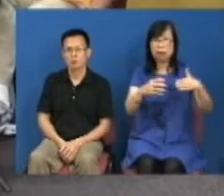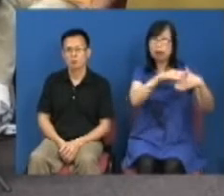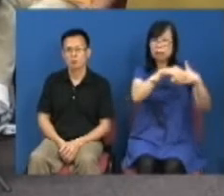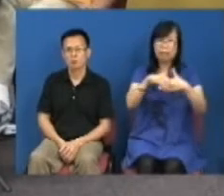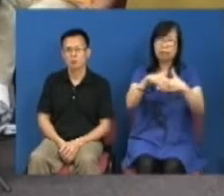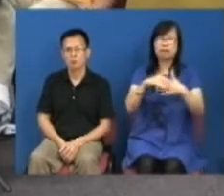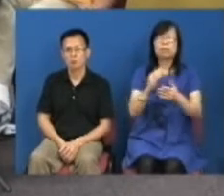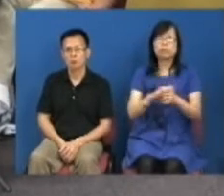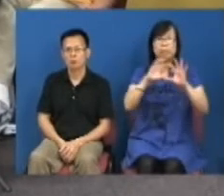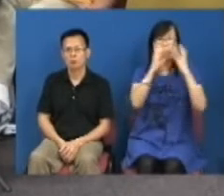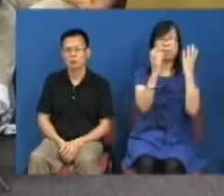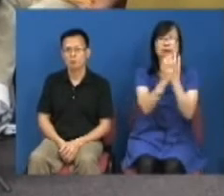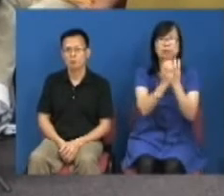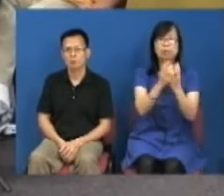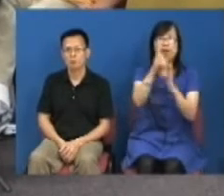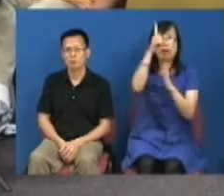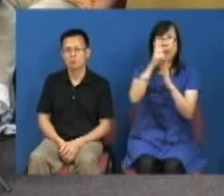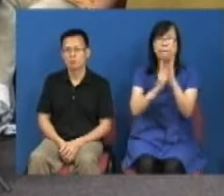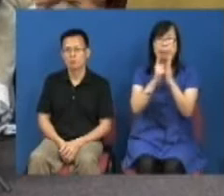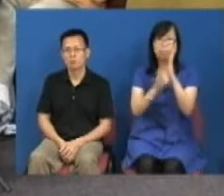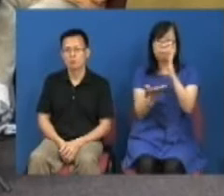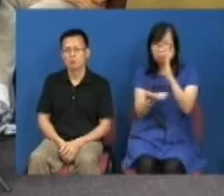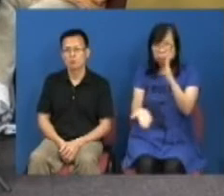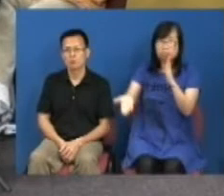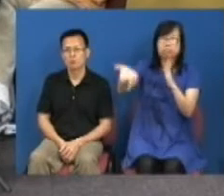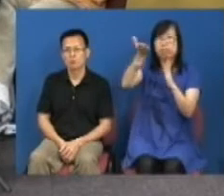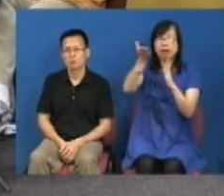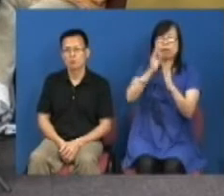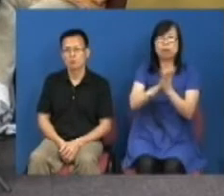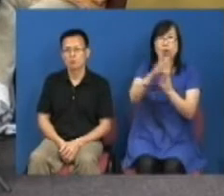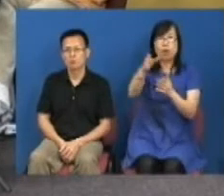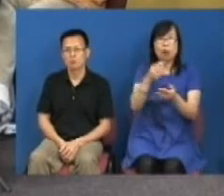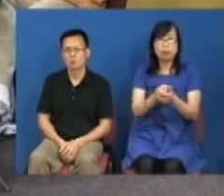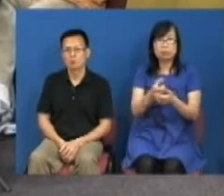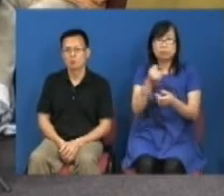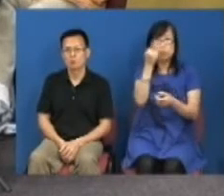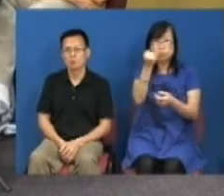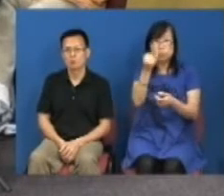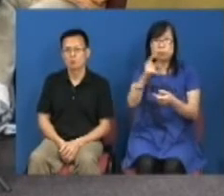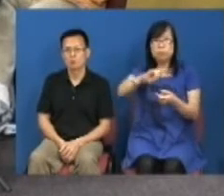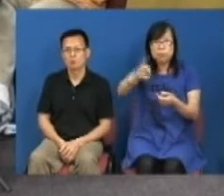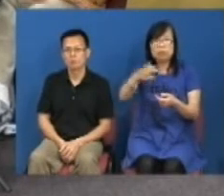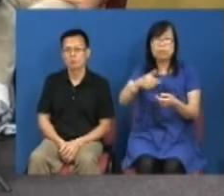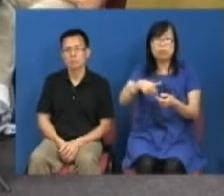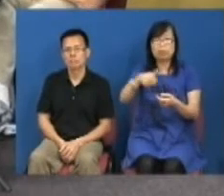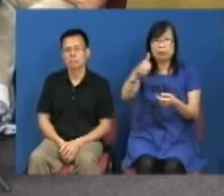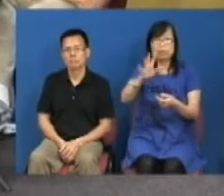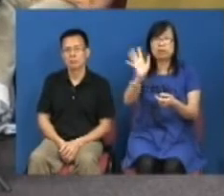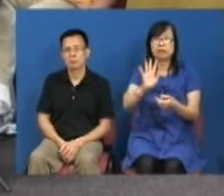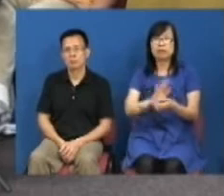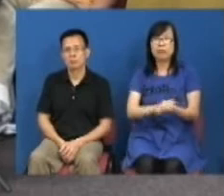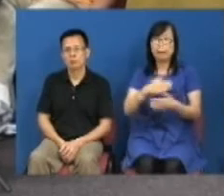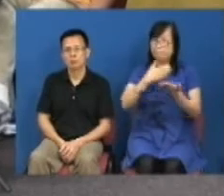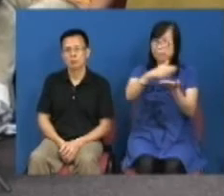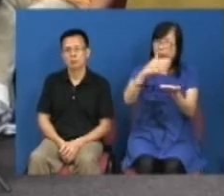临界点所以民望是可以攀升现在只不过是输小当赢希望不要再跌下去所以